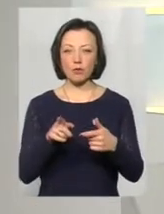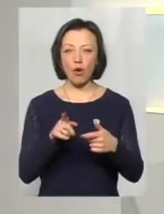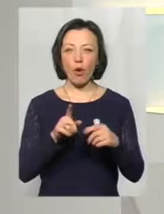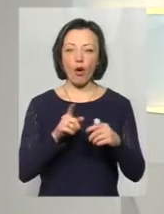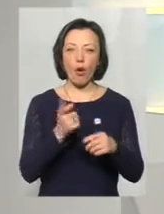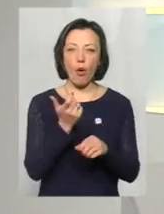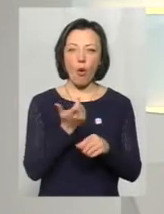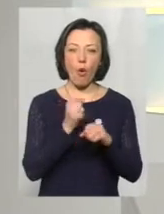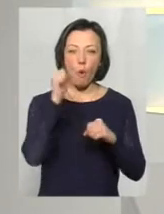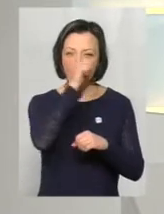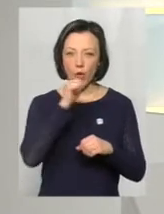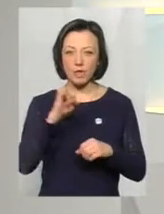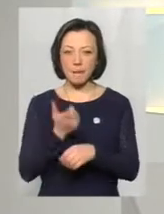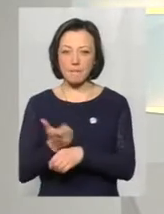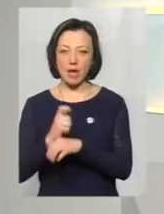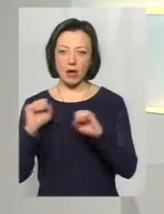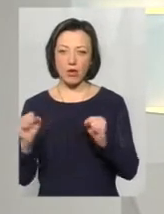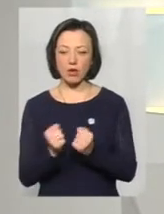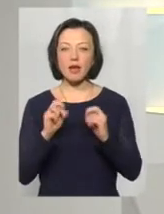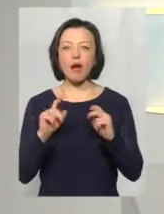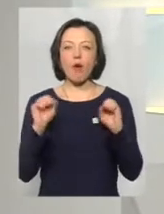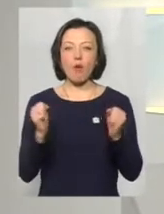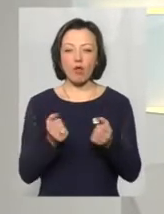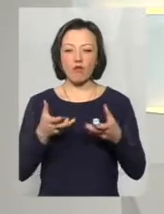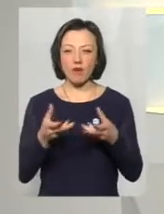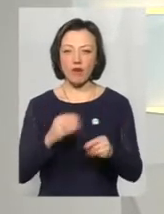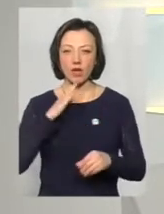переохолодженням? Як взагалі холод впливає на наш організм?